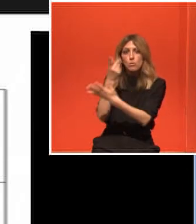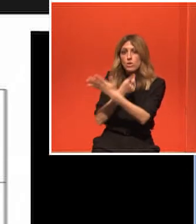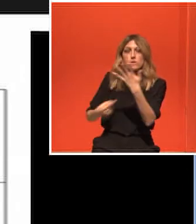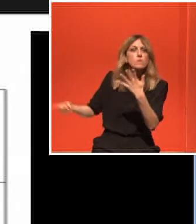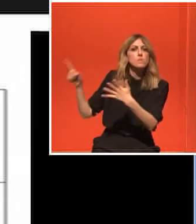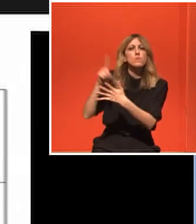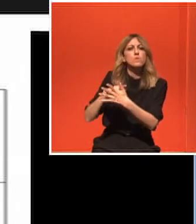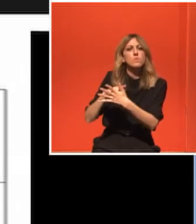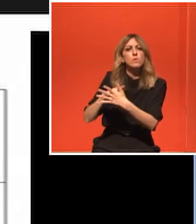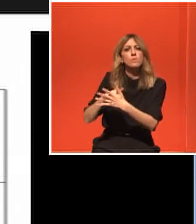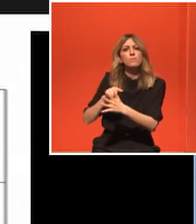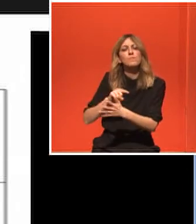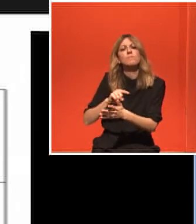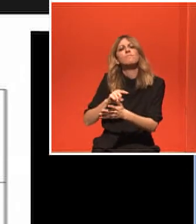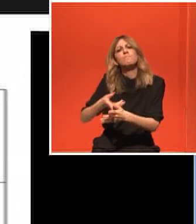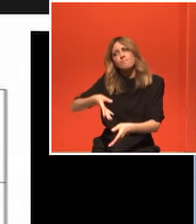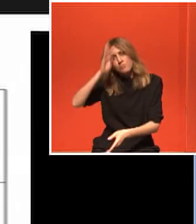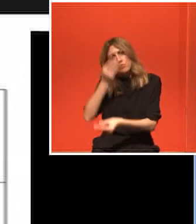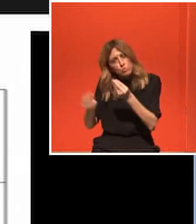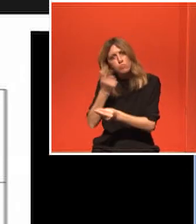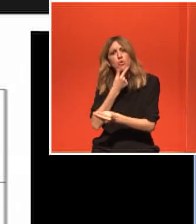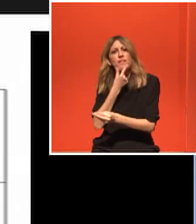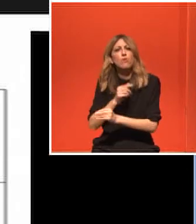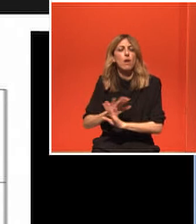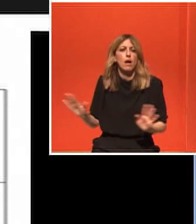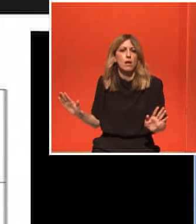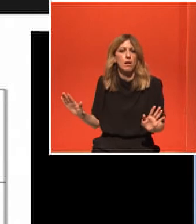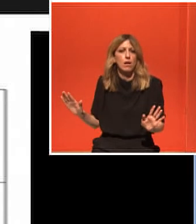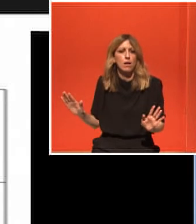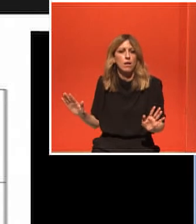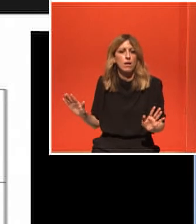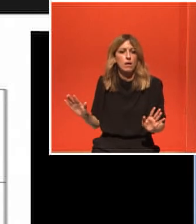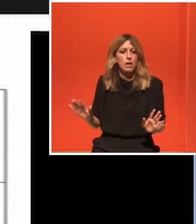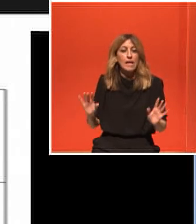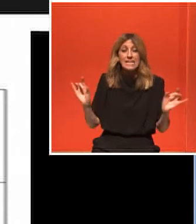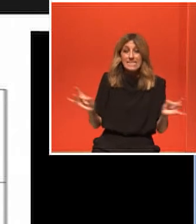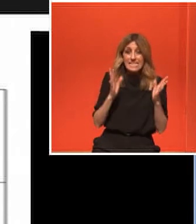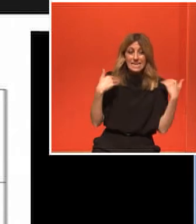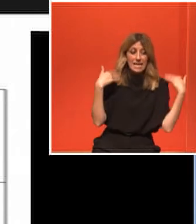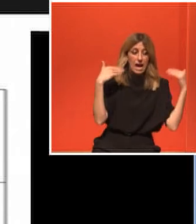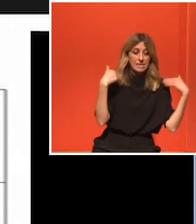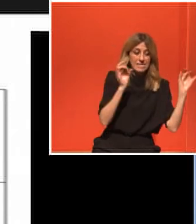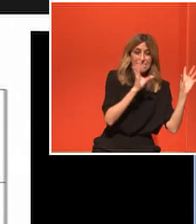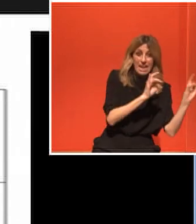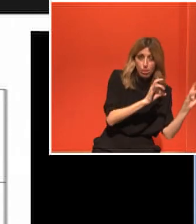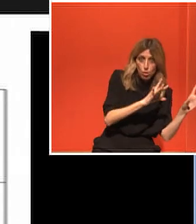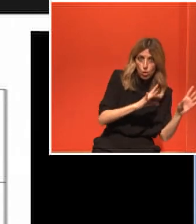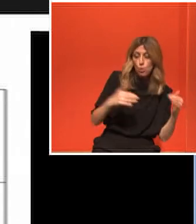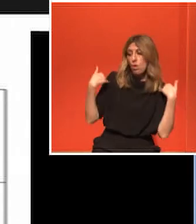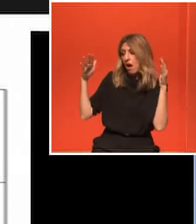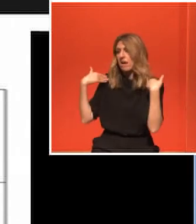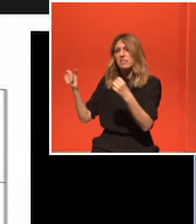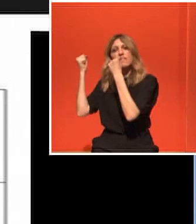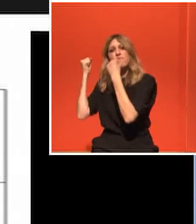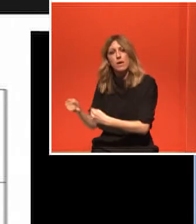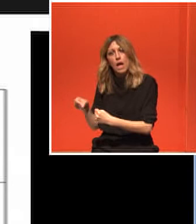πιο εύπαθής από ότι δεν έκανες τίποτα. Άρα υπάρχει η δόση. Η